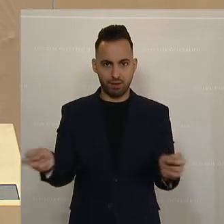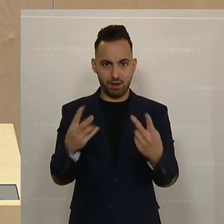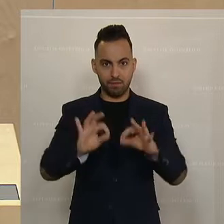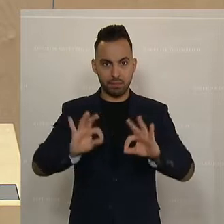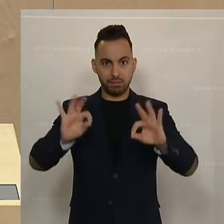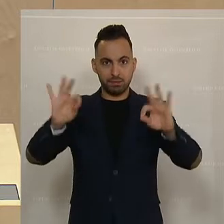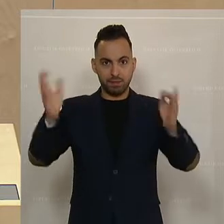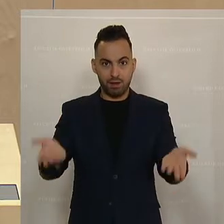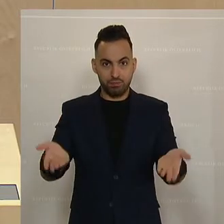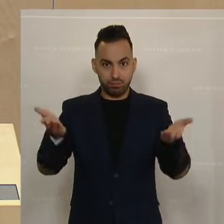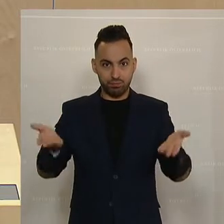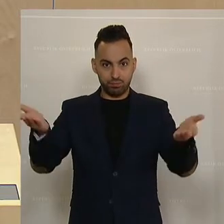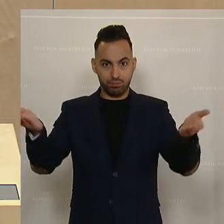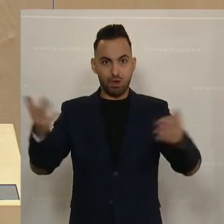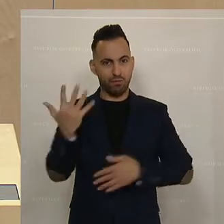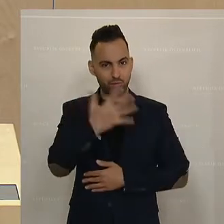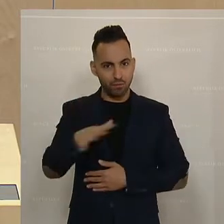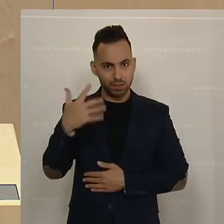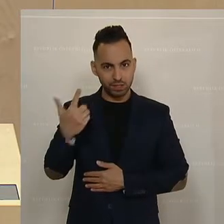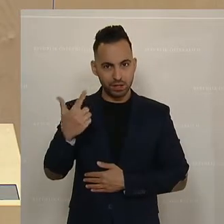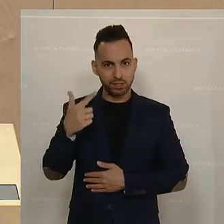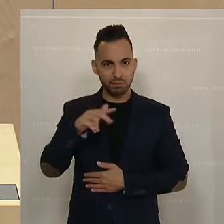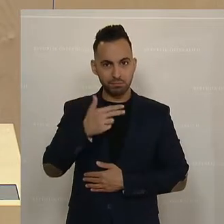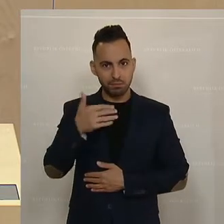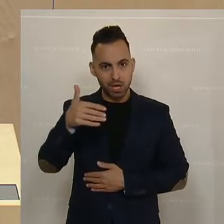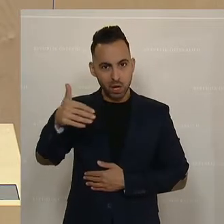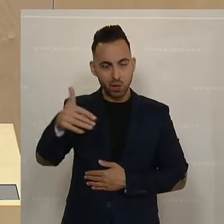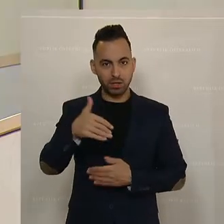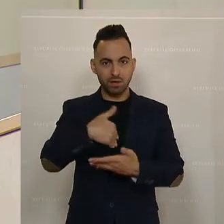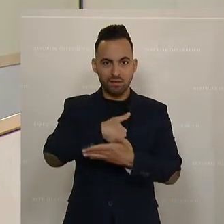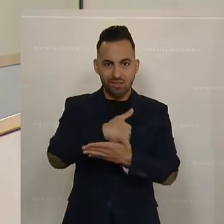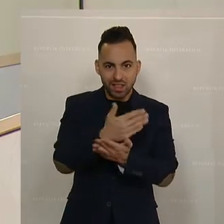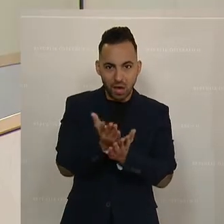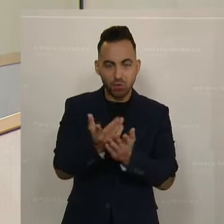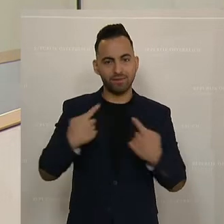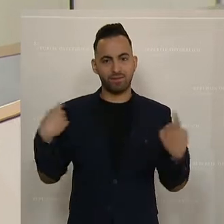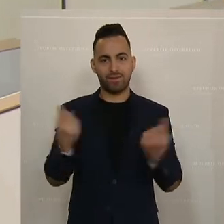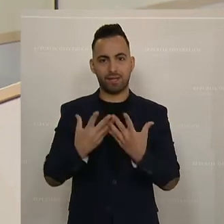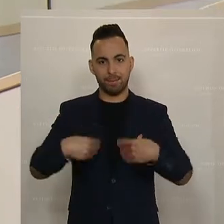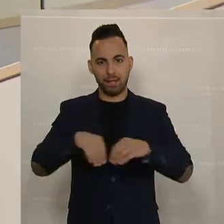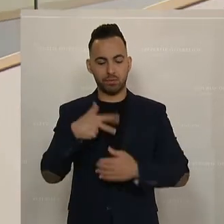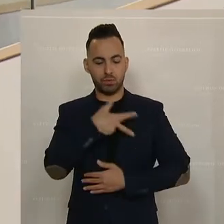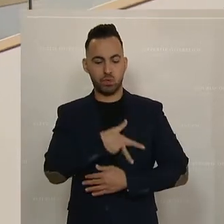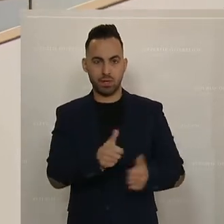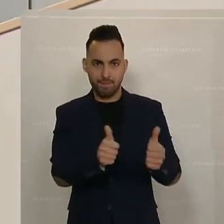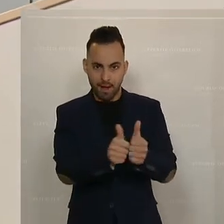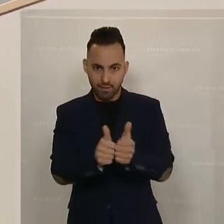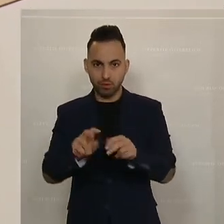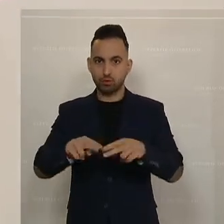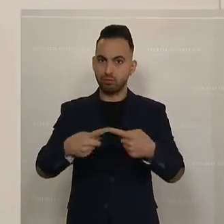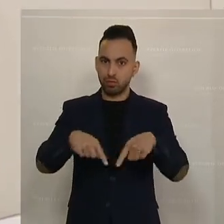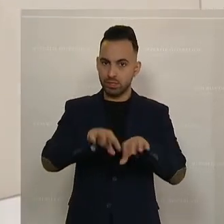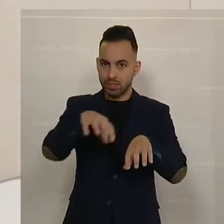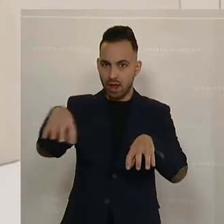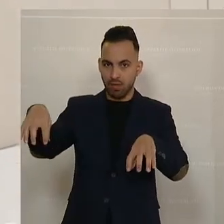und die Verteilung dieser 520 Millionen, die werden wir gemeinsam mit den Sozialpartnern und den Ländern sicherstellen.